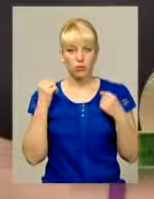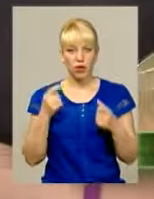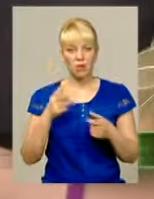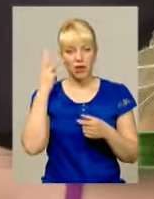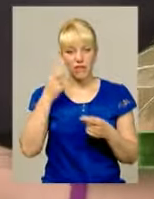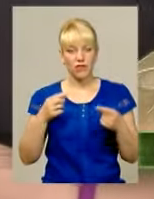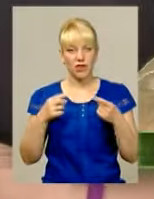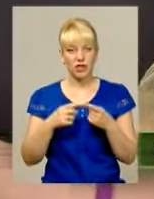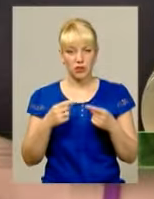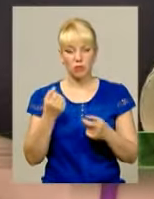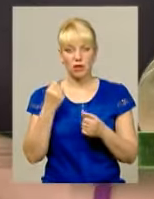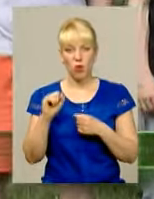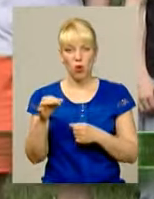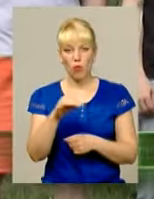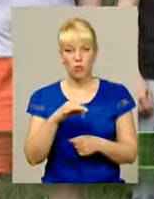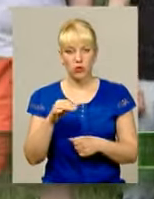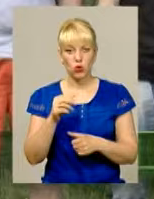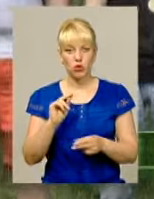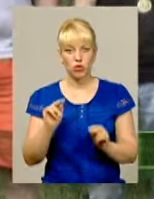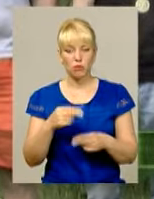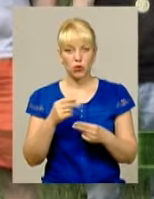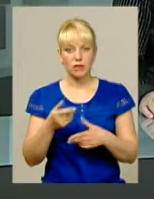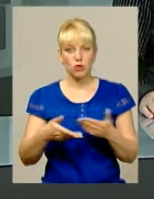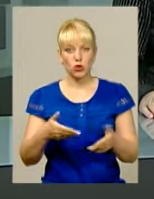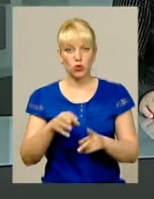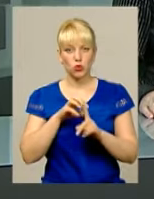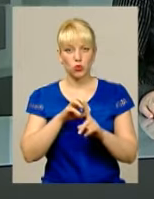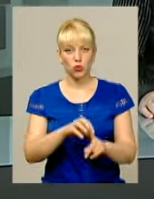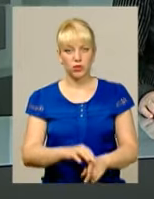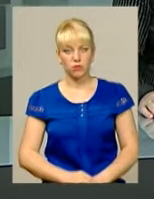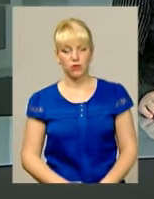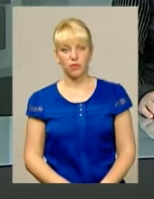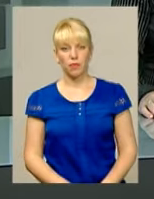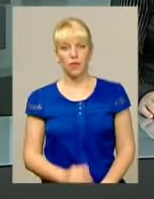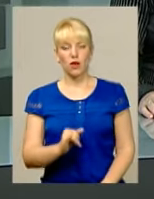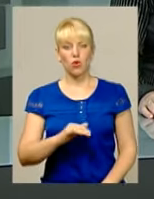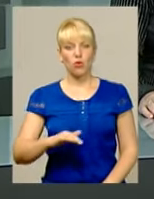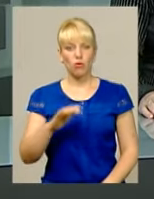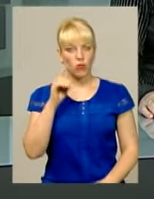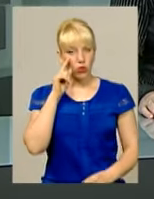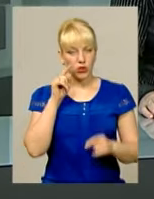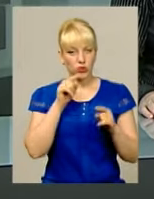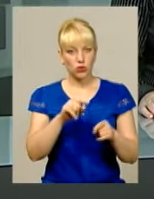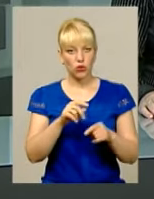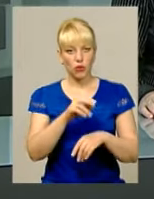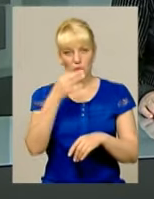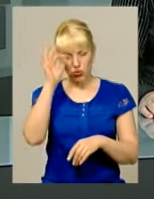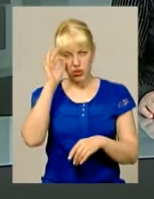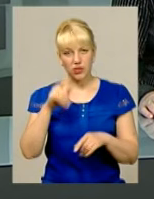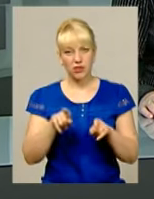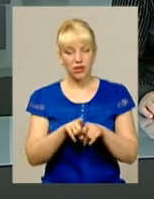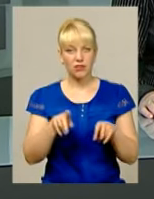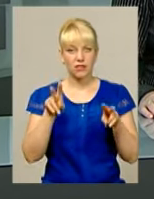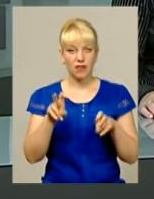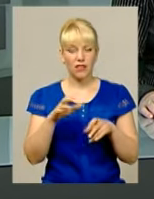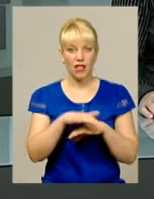переможців обласного чемпіонату з пішохідного туризму У полі зору правоохоронців так звані «народні